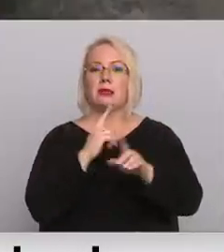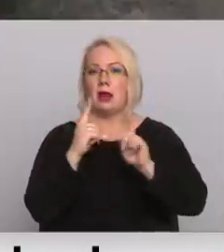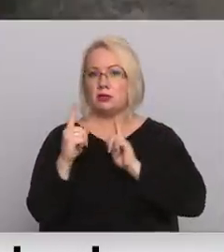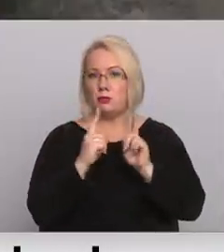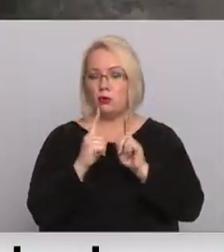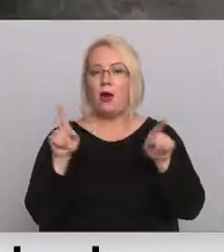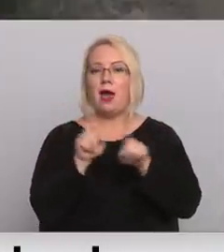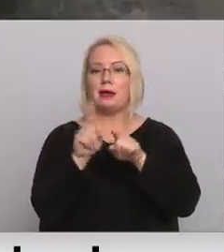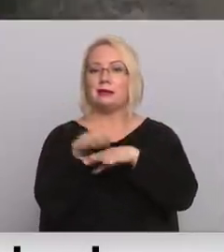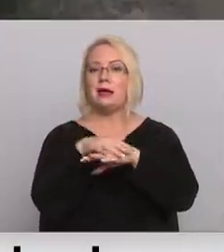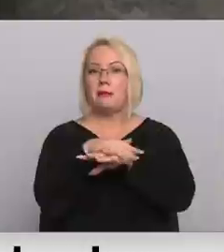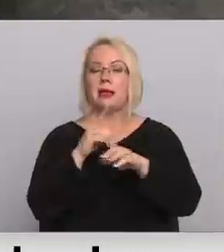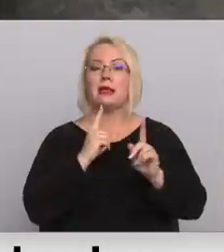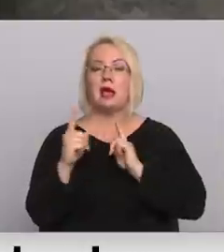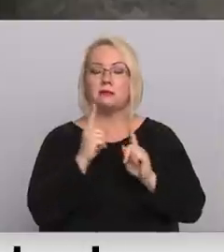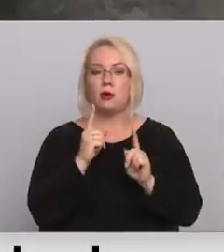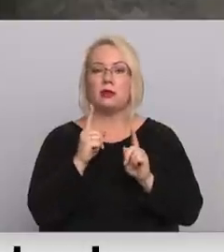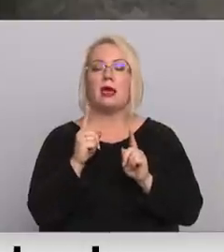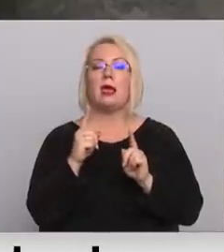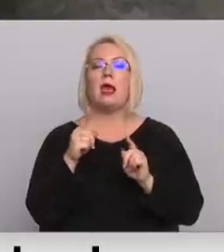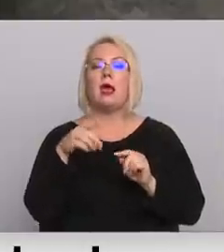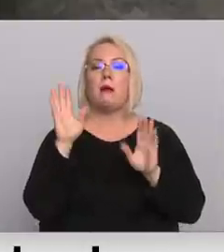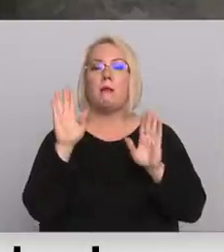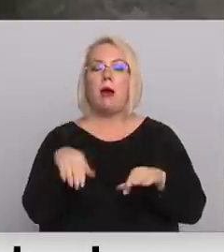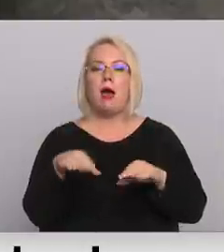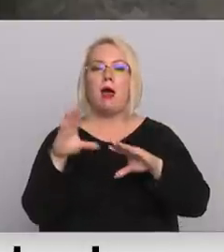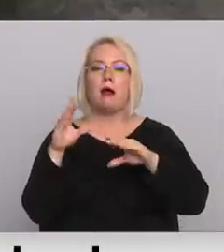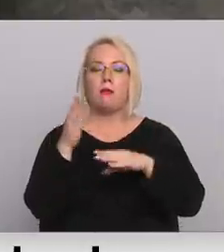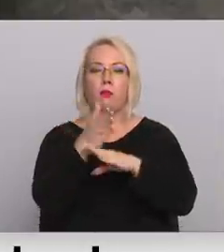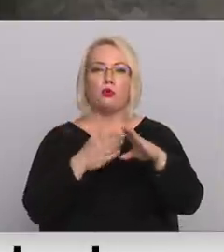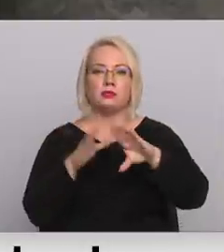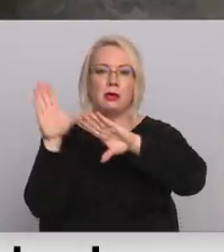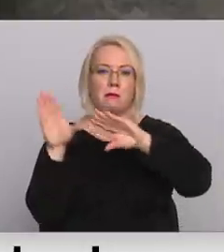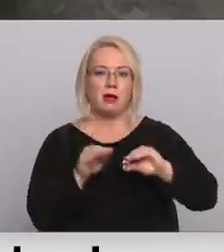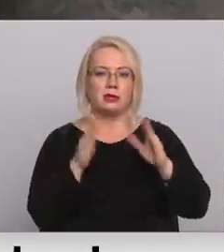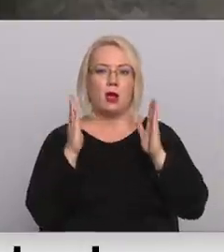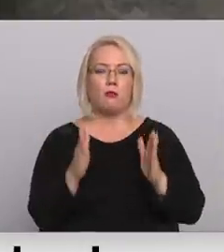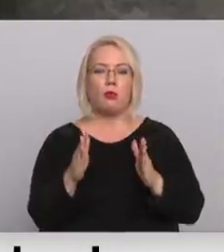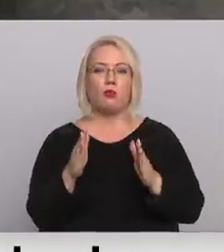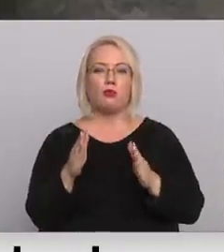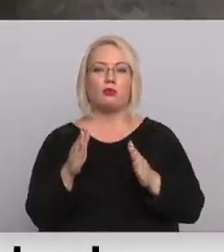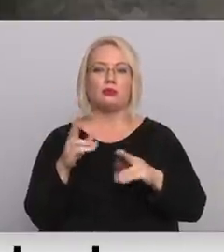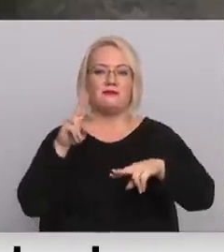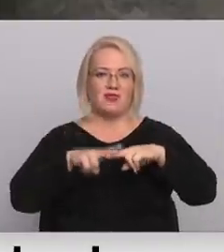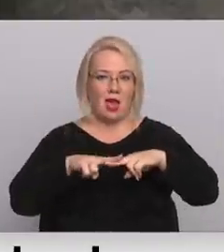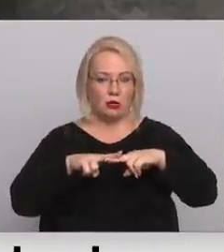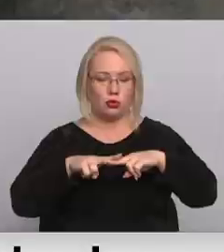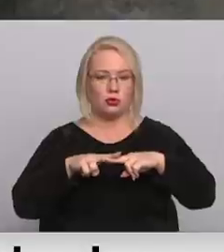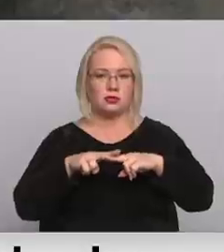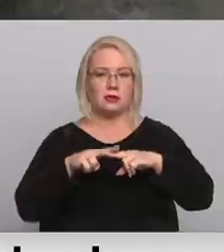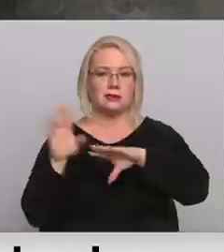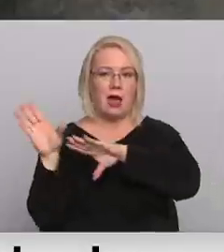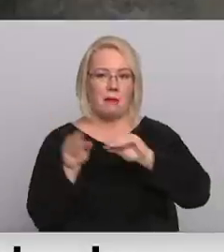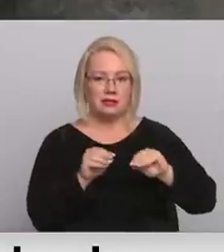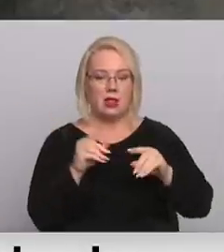jo arī tur vienkāršā valodā runājot par pusi, būs mazāk šo vietu. Un attiecīgi būs